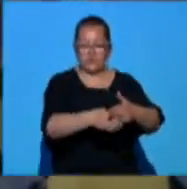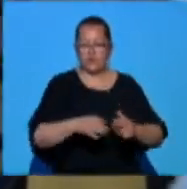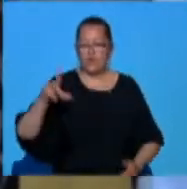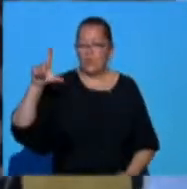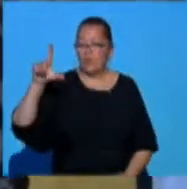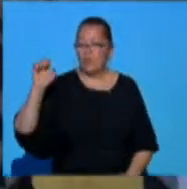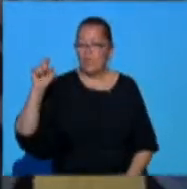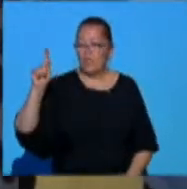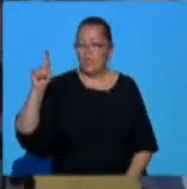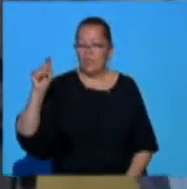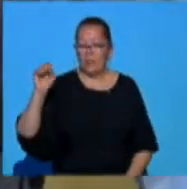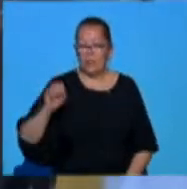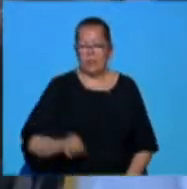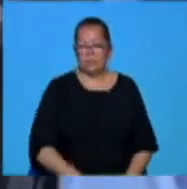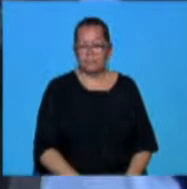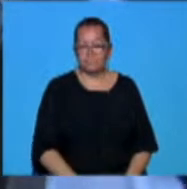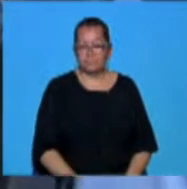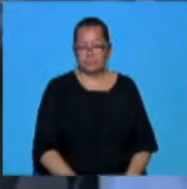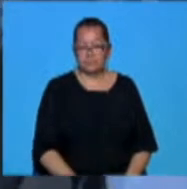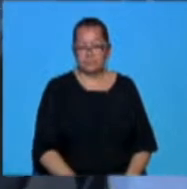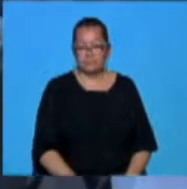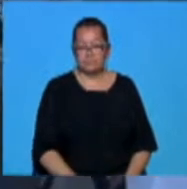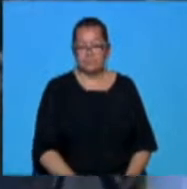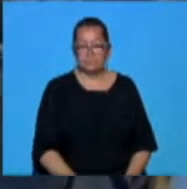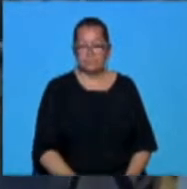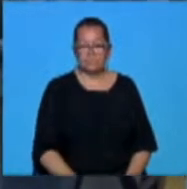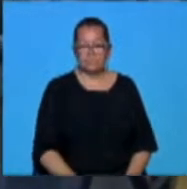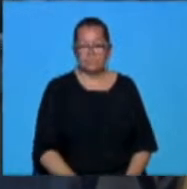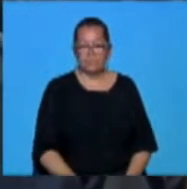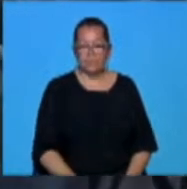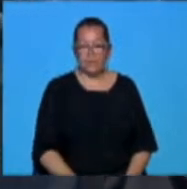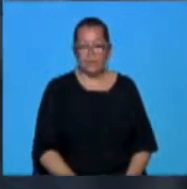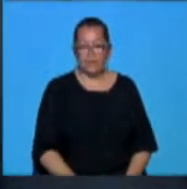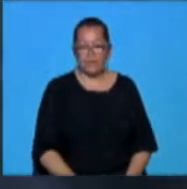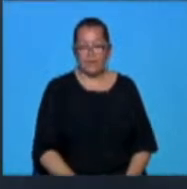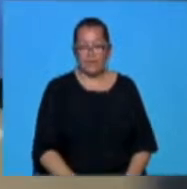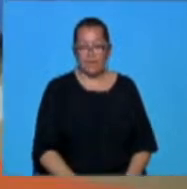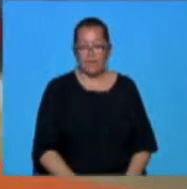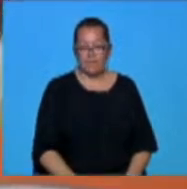Lego. Pe locul, fiți gata, ține-te bine, Maria, că pornește leagănul!